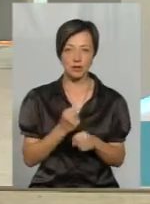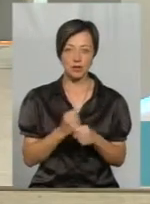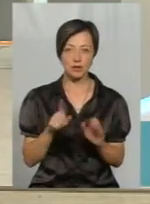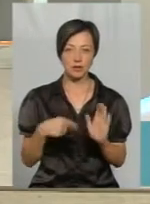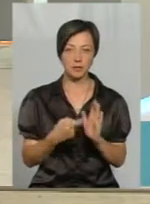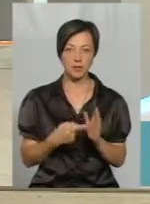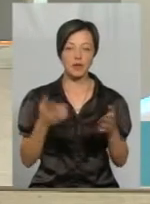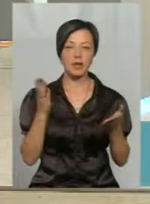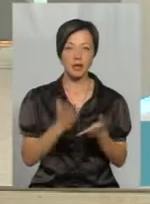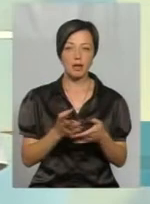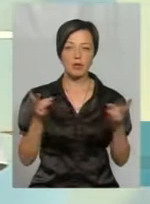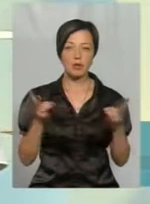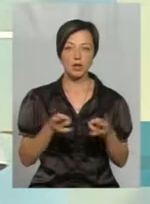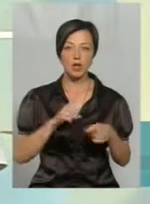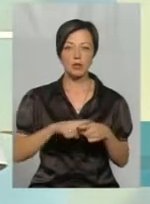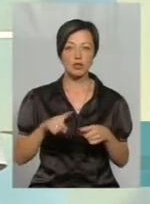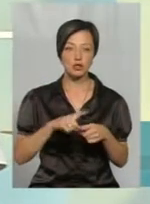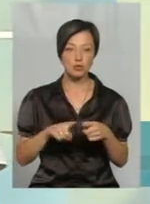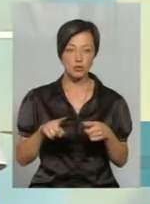Є потреба пришвидшувати,